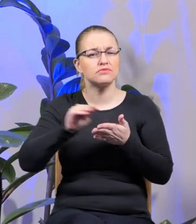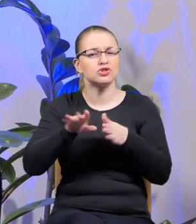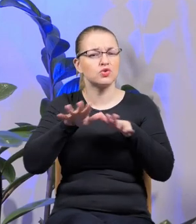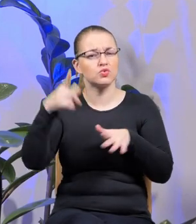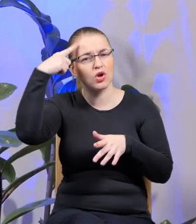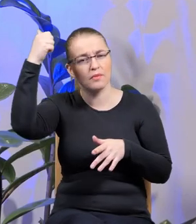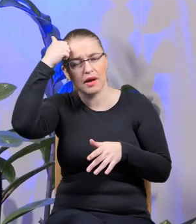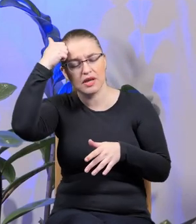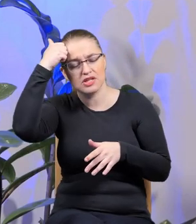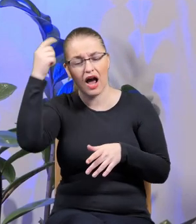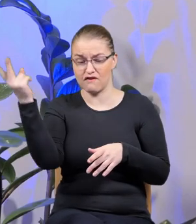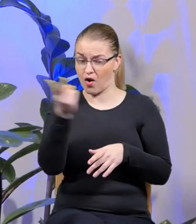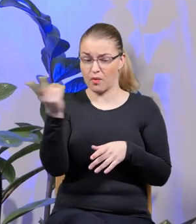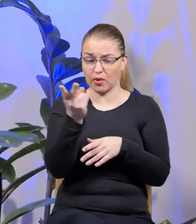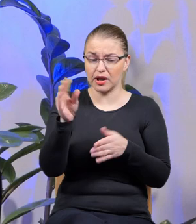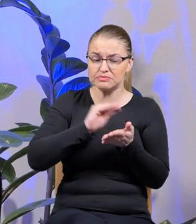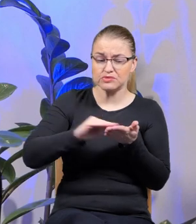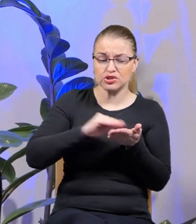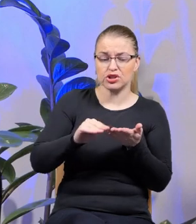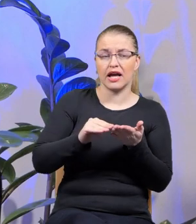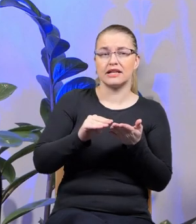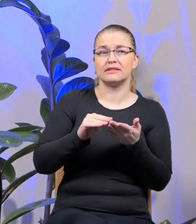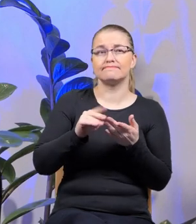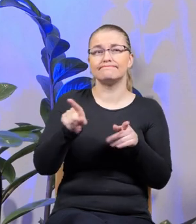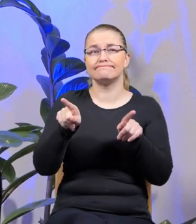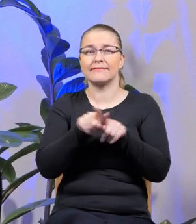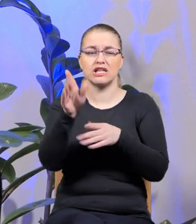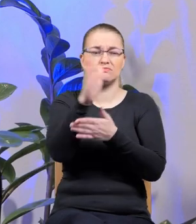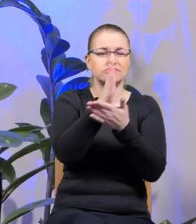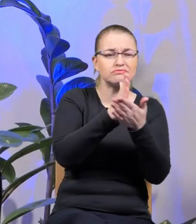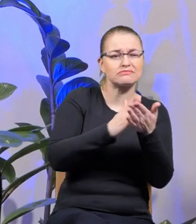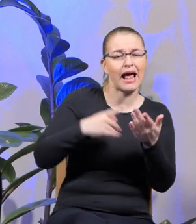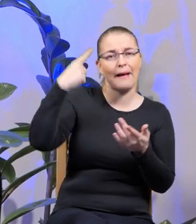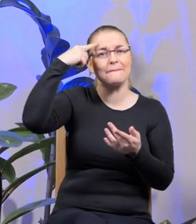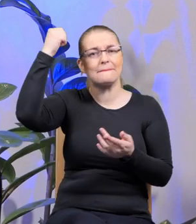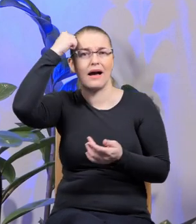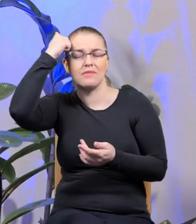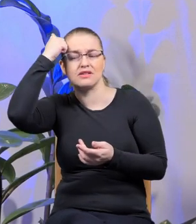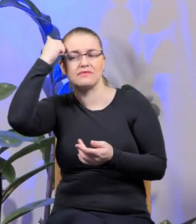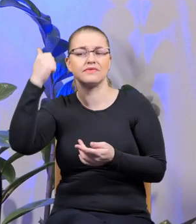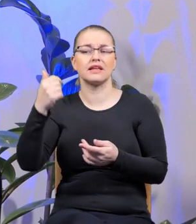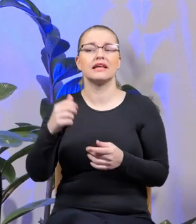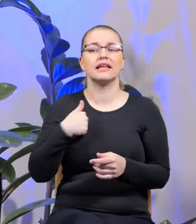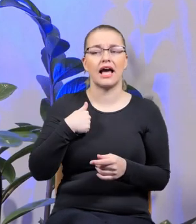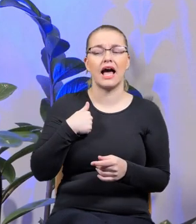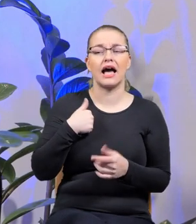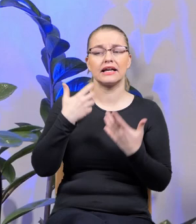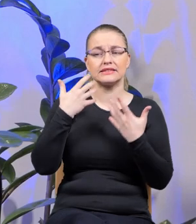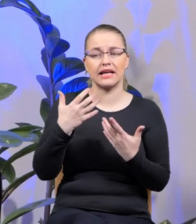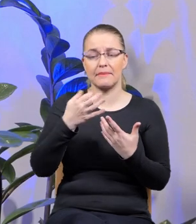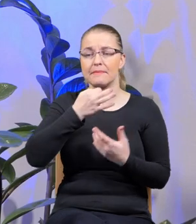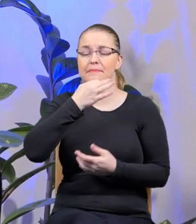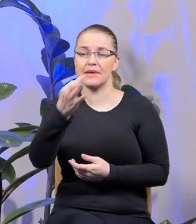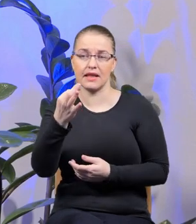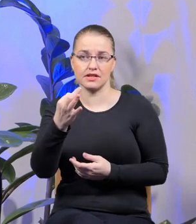wasze pisarstwo, takie właśnie topografie pamięci, to chciałam zapytać, najpierw zanim przeczytam, co mówi Stipanowa,